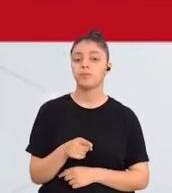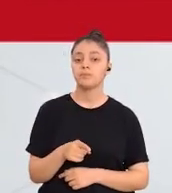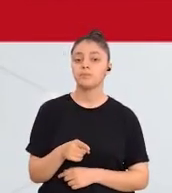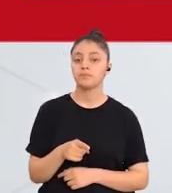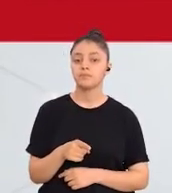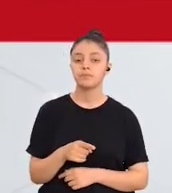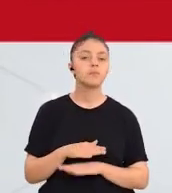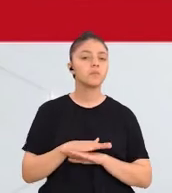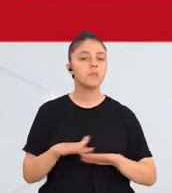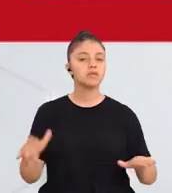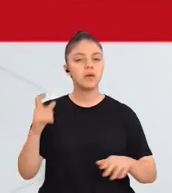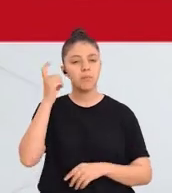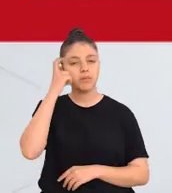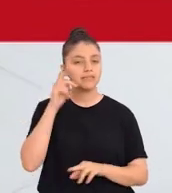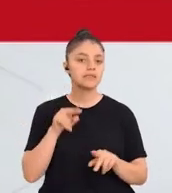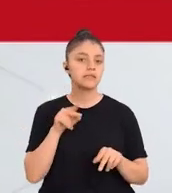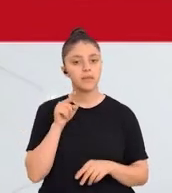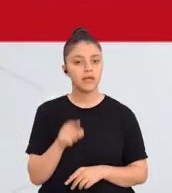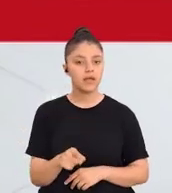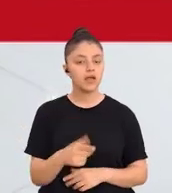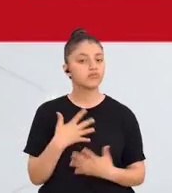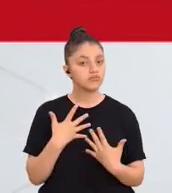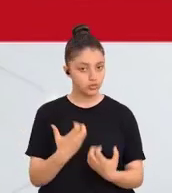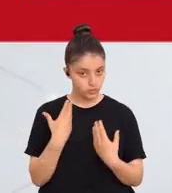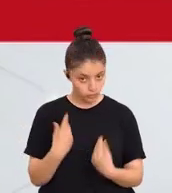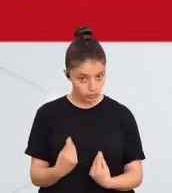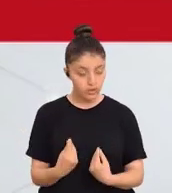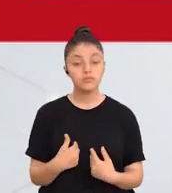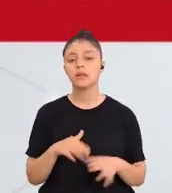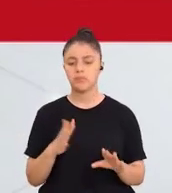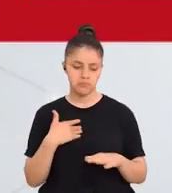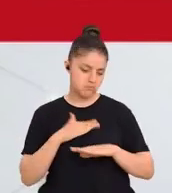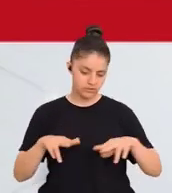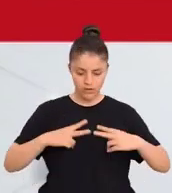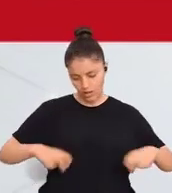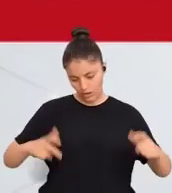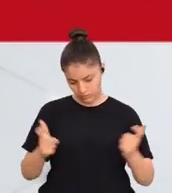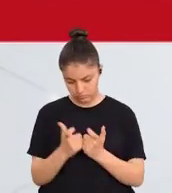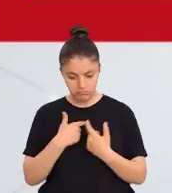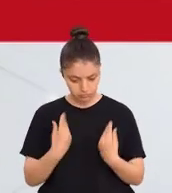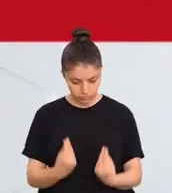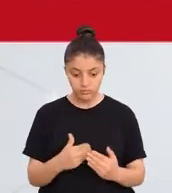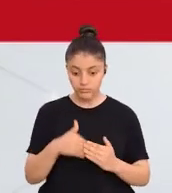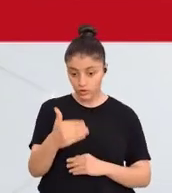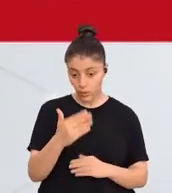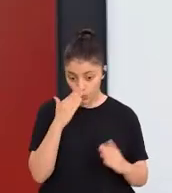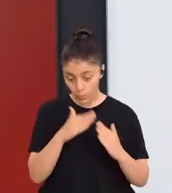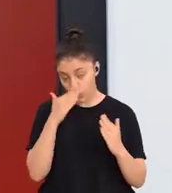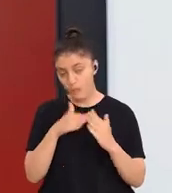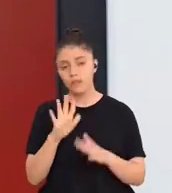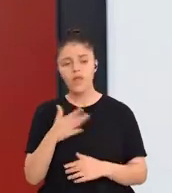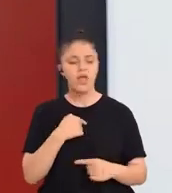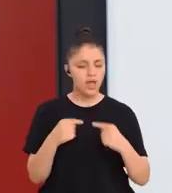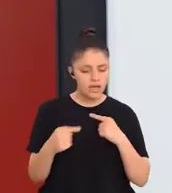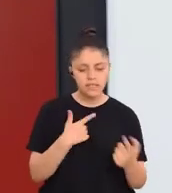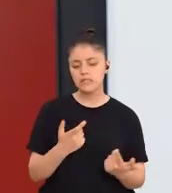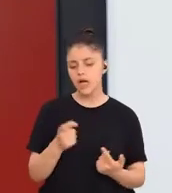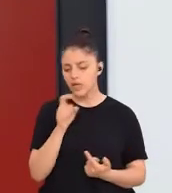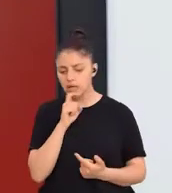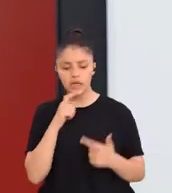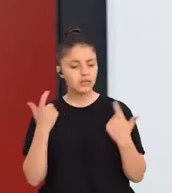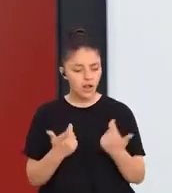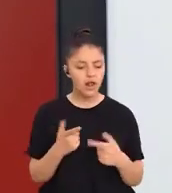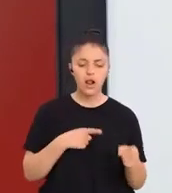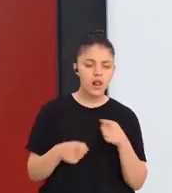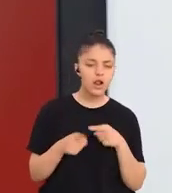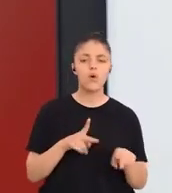Programın masa başında olduğu gibi etkili olup olmadığı, amaçları gerçekleştirebildiği, programın aksayan ya da eksik